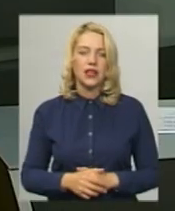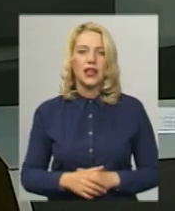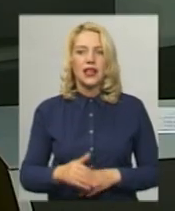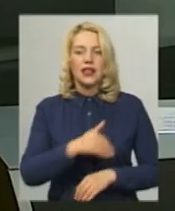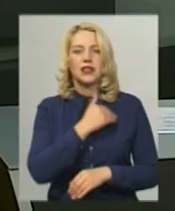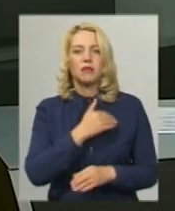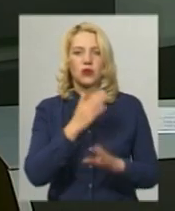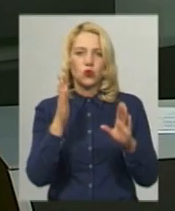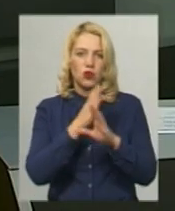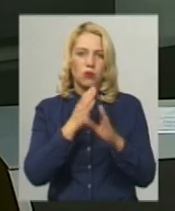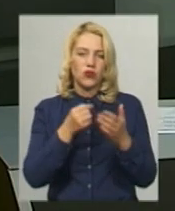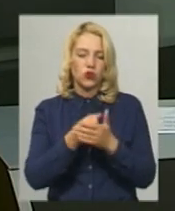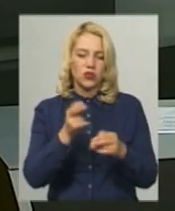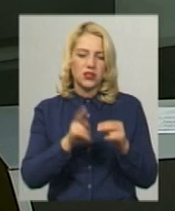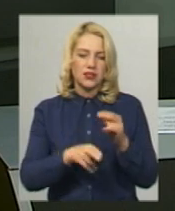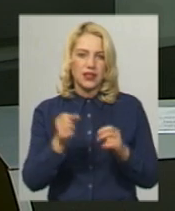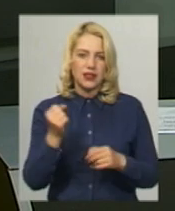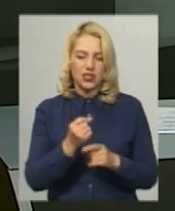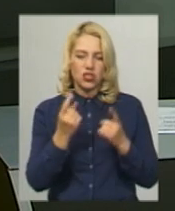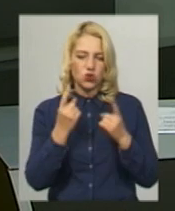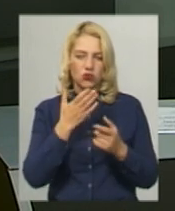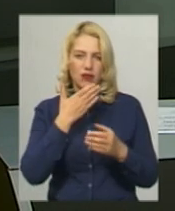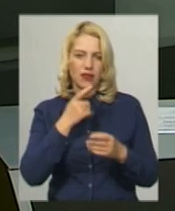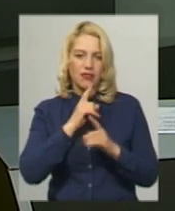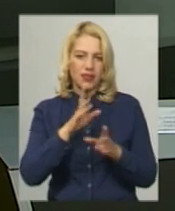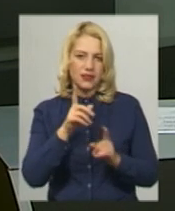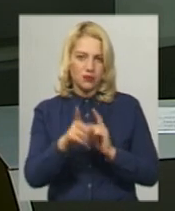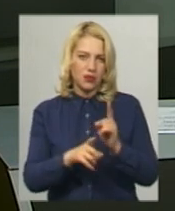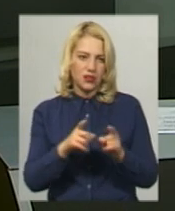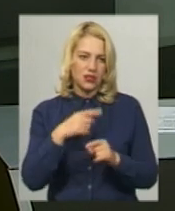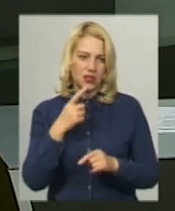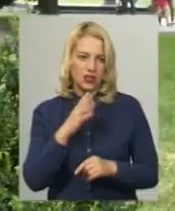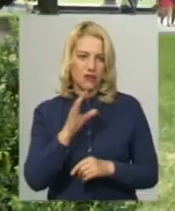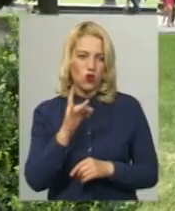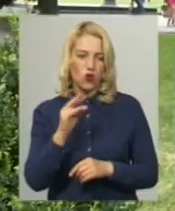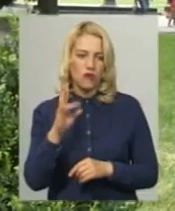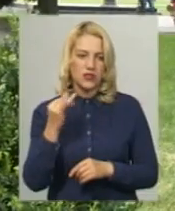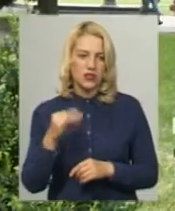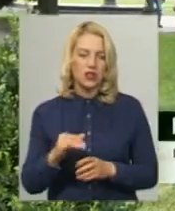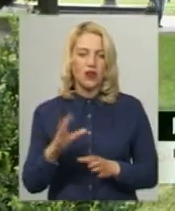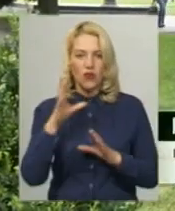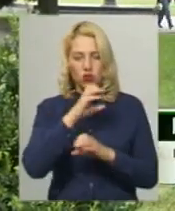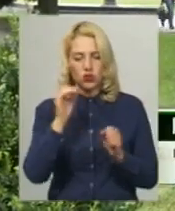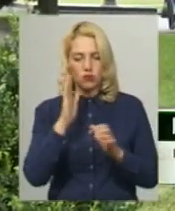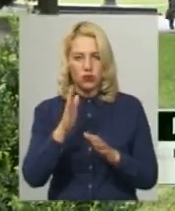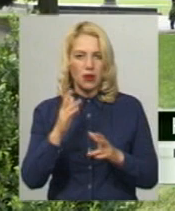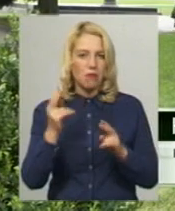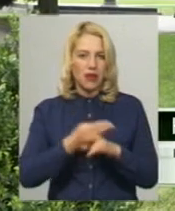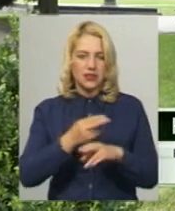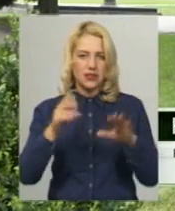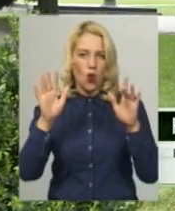Температура повітря до кінця тижня суддєво не зміниться, каже Юрій Вороновський. Вночі переважатиме погода без опадів.